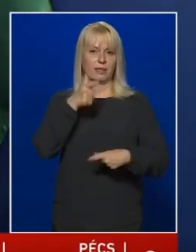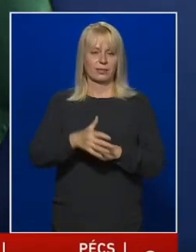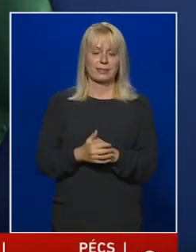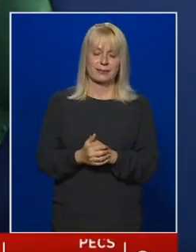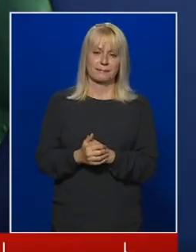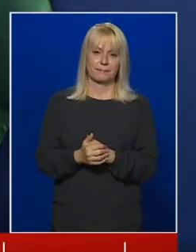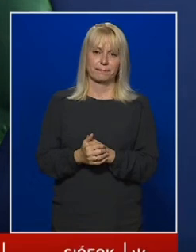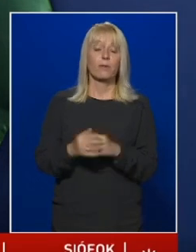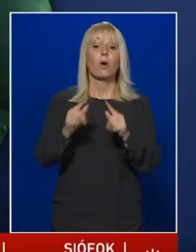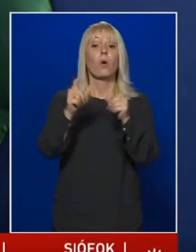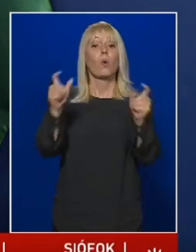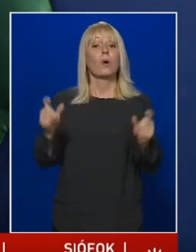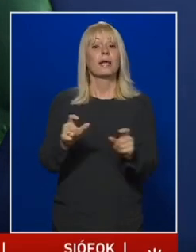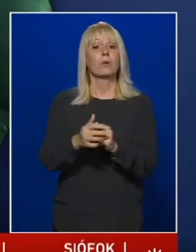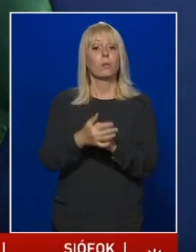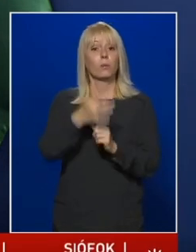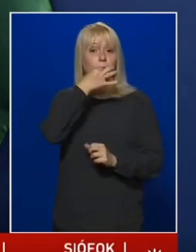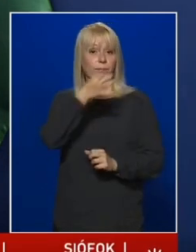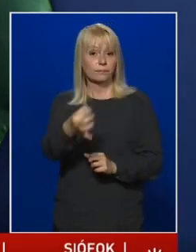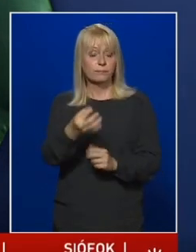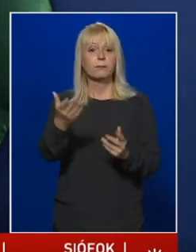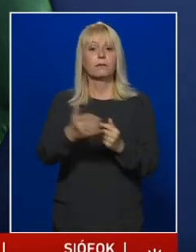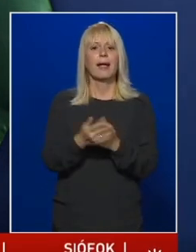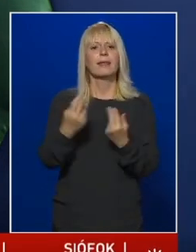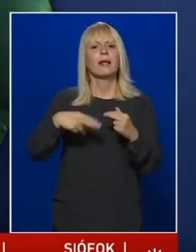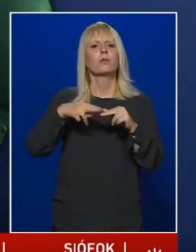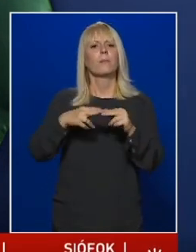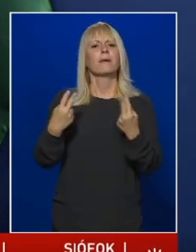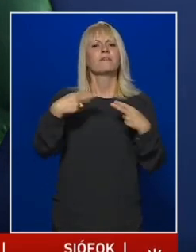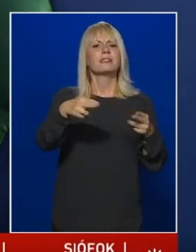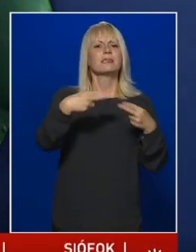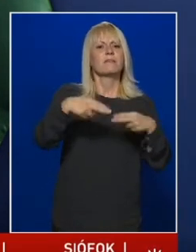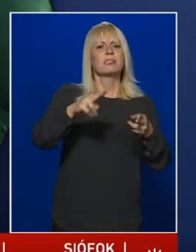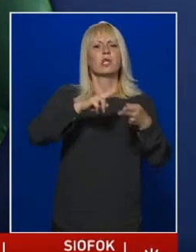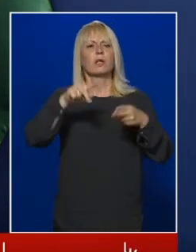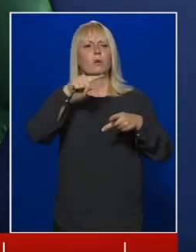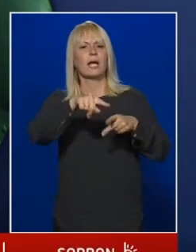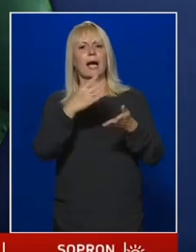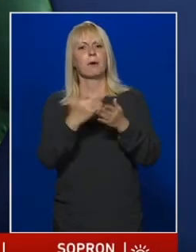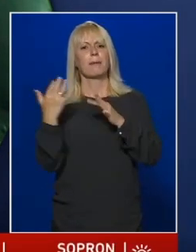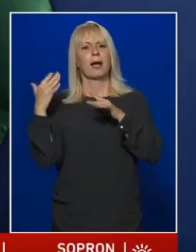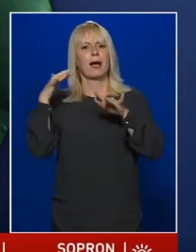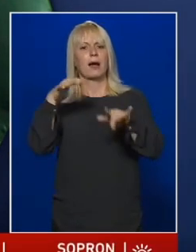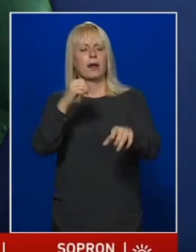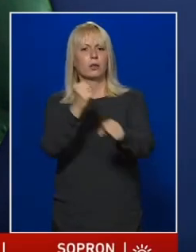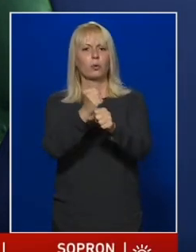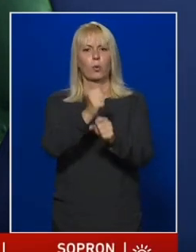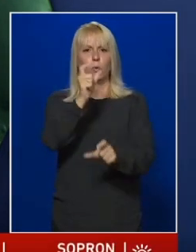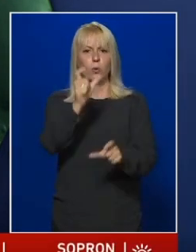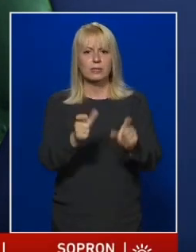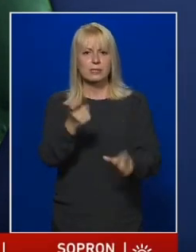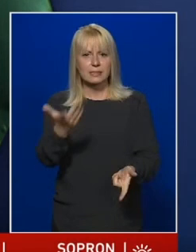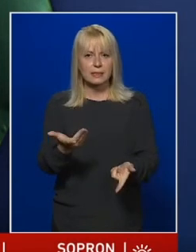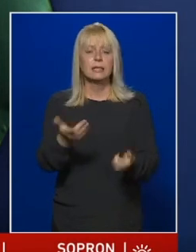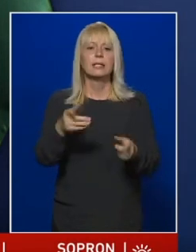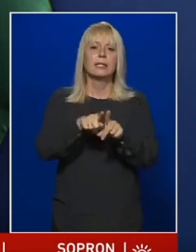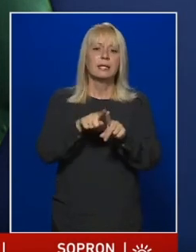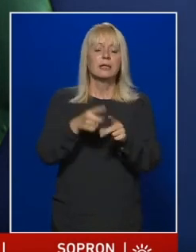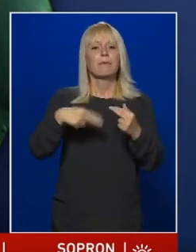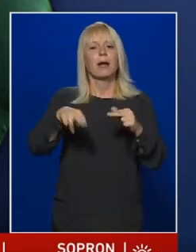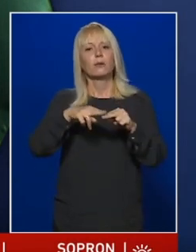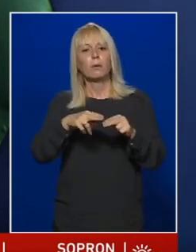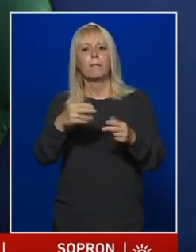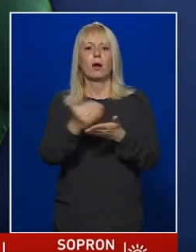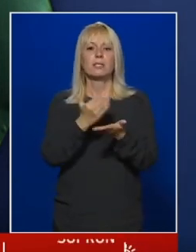oligó megkeresése. Egyre többen térnek vissza a napokban az irodákba dolgozni, így egyre többen használják a különböző étel vagy